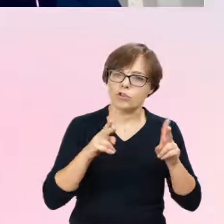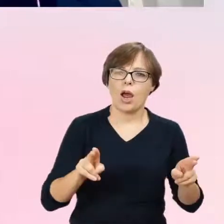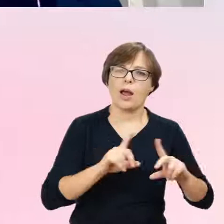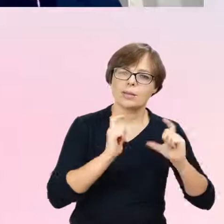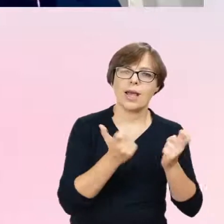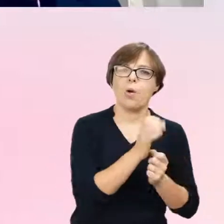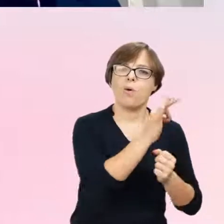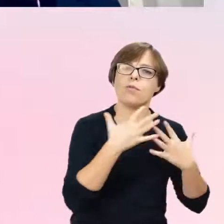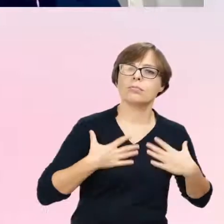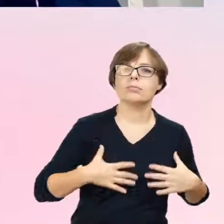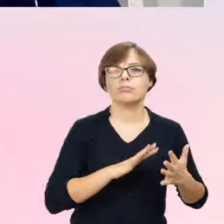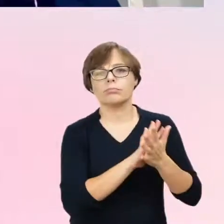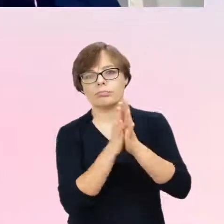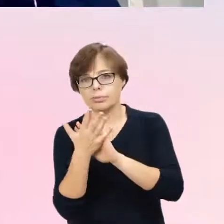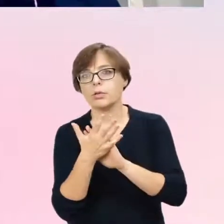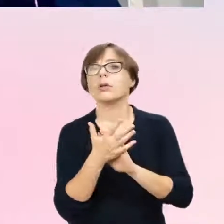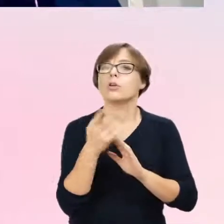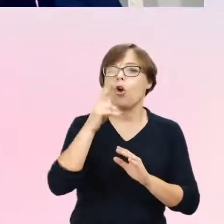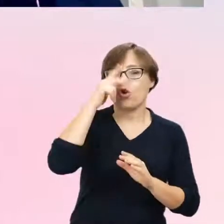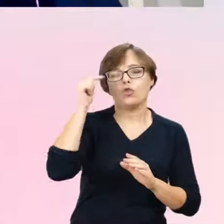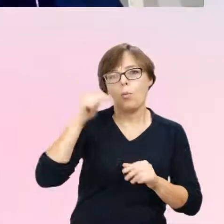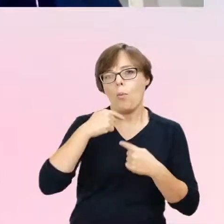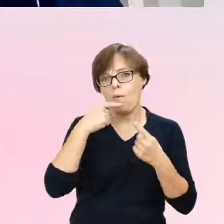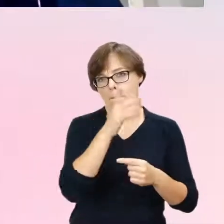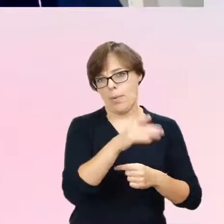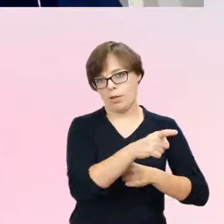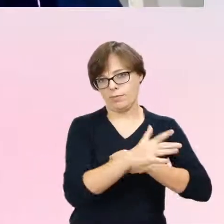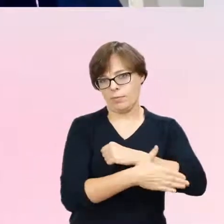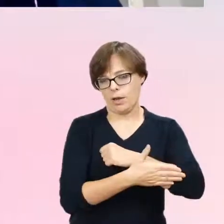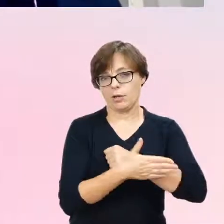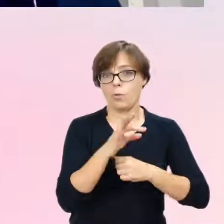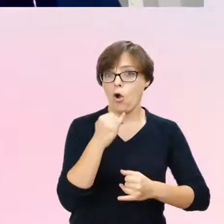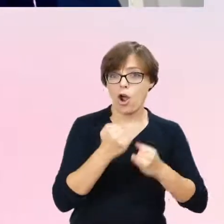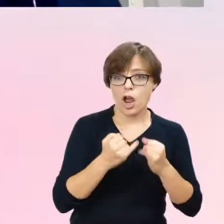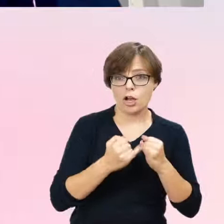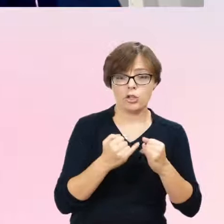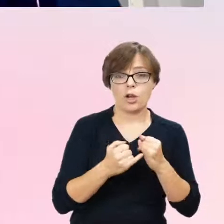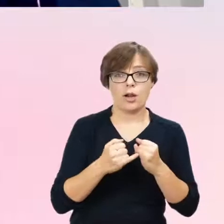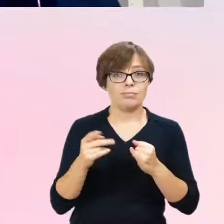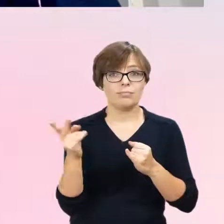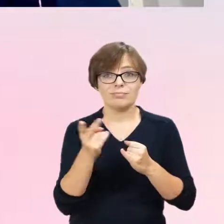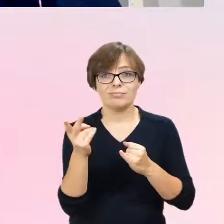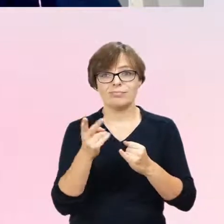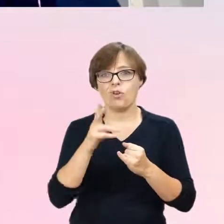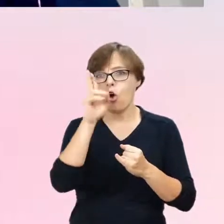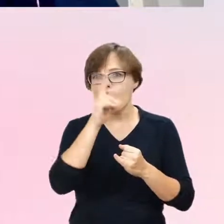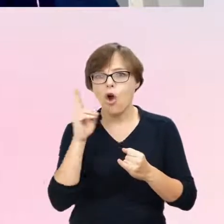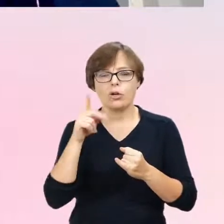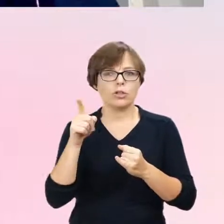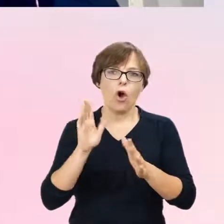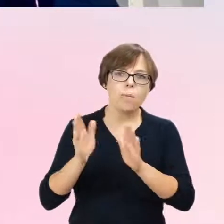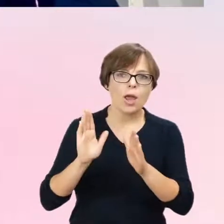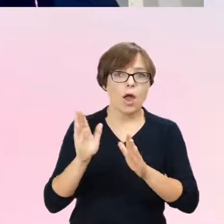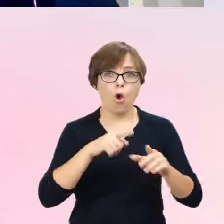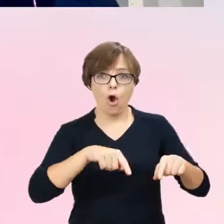tego okresu tranzycji, bo jakikolwiek konflikt między opiekunami, czy wycofanie się ze